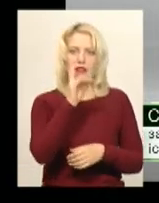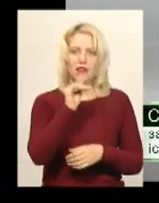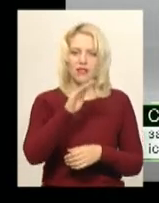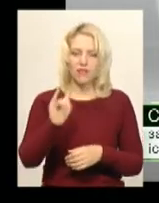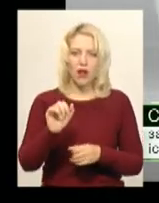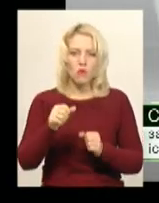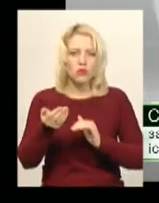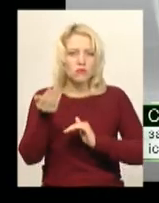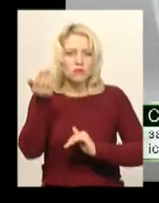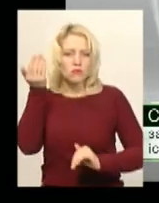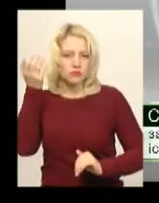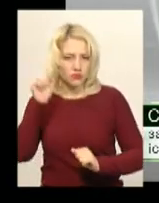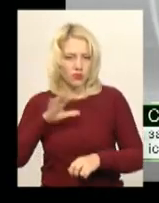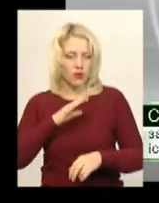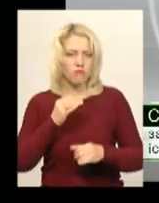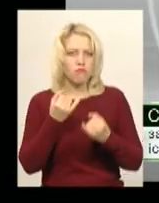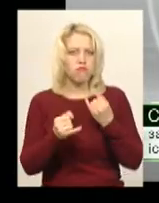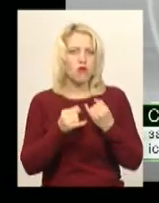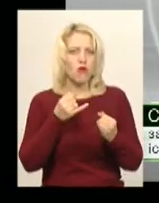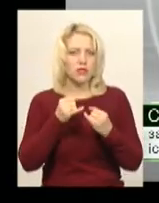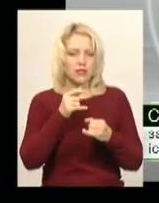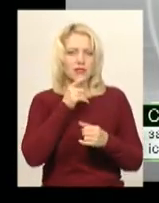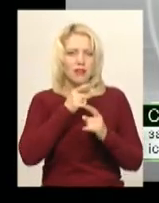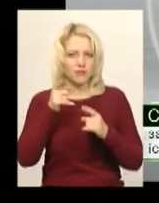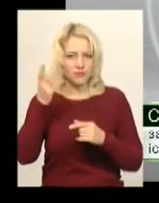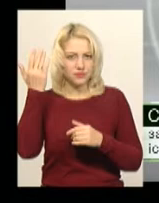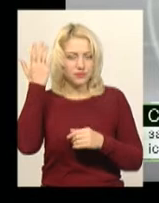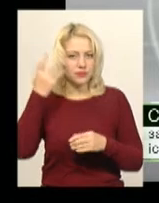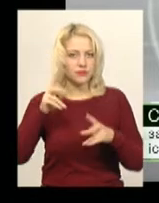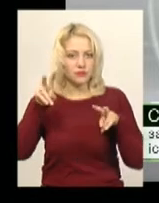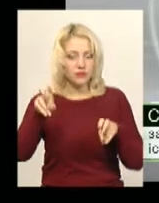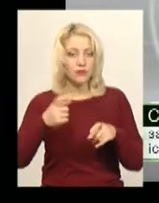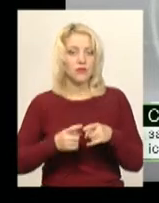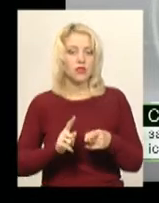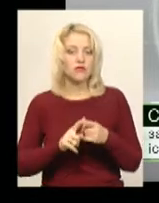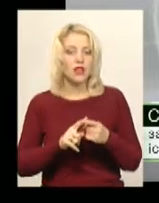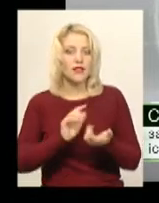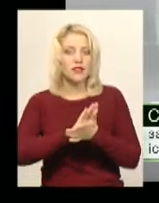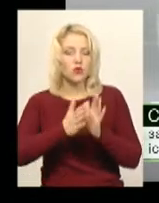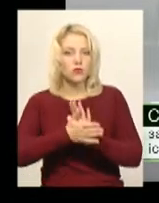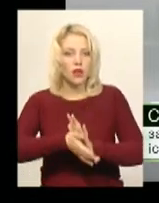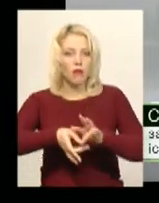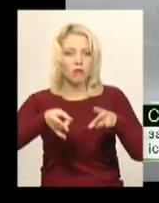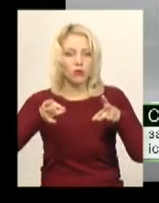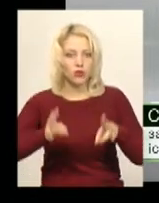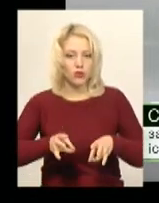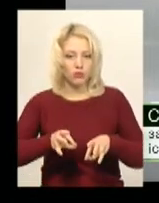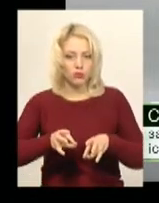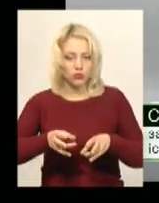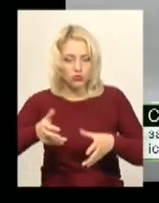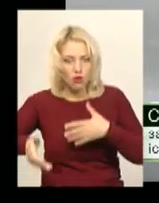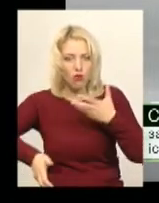раніше, доба бронзи. Ми склали акти і надалі ця ситуація потребує проведення рятівних арсіологічних